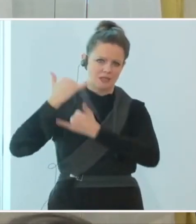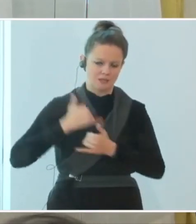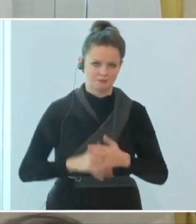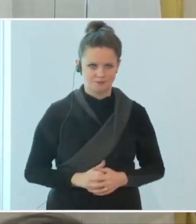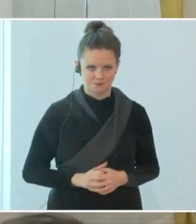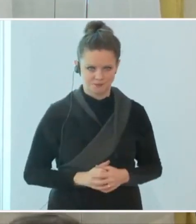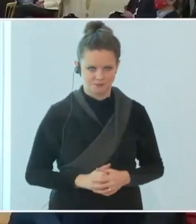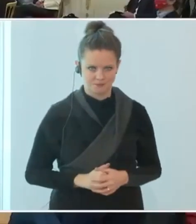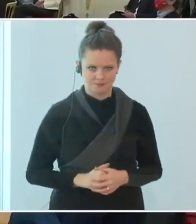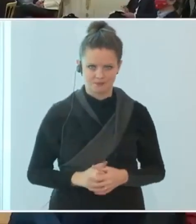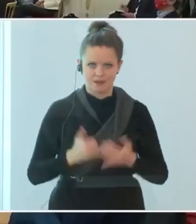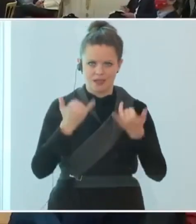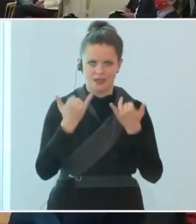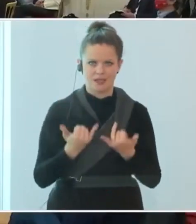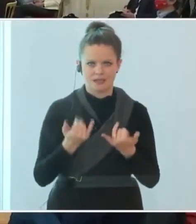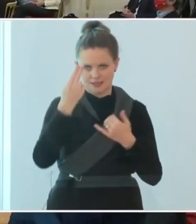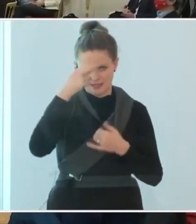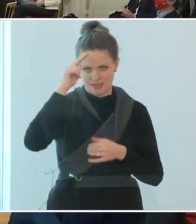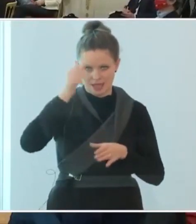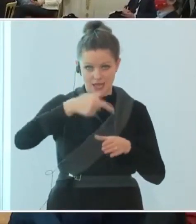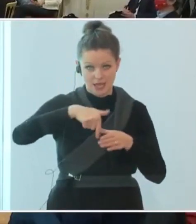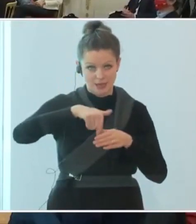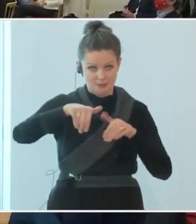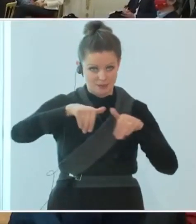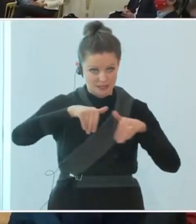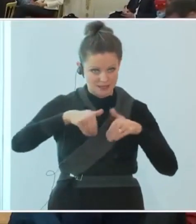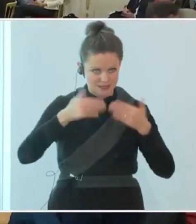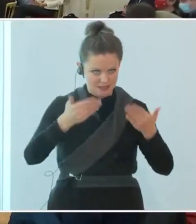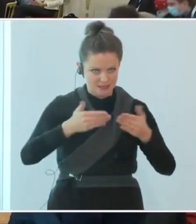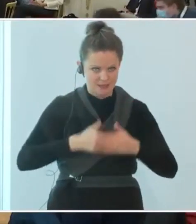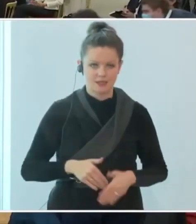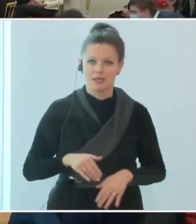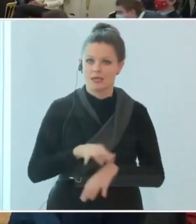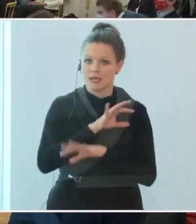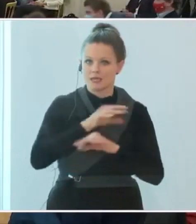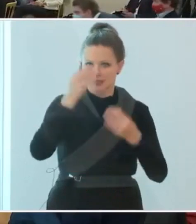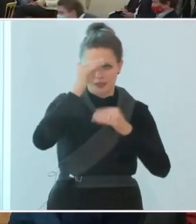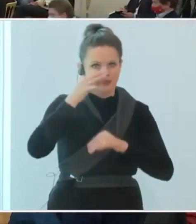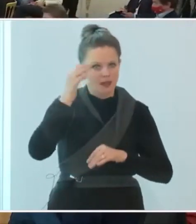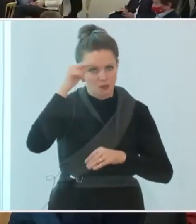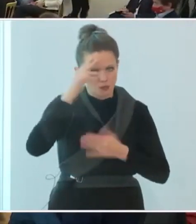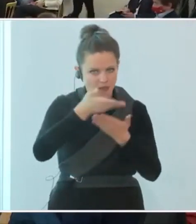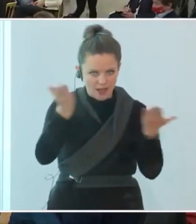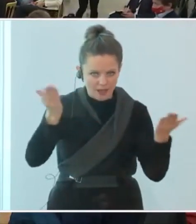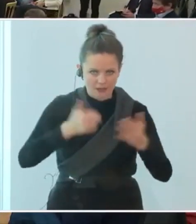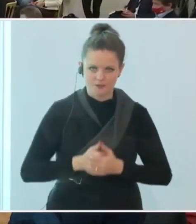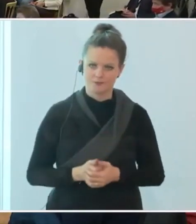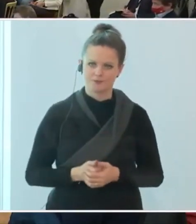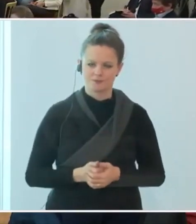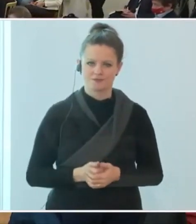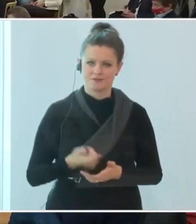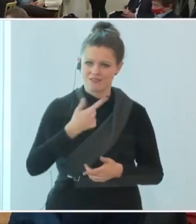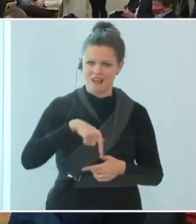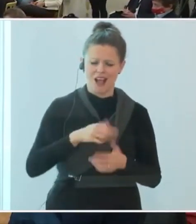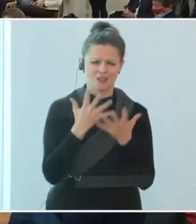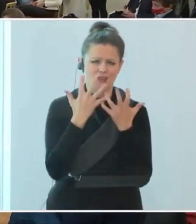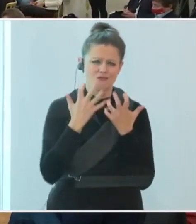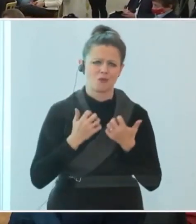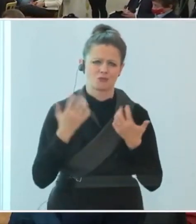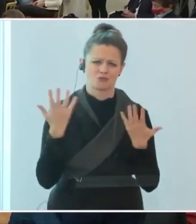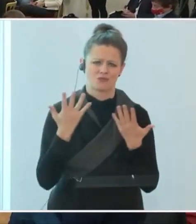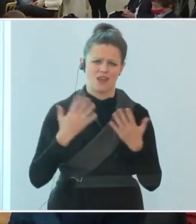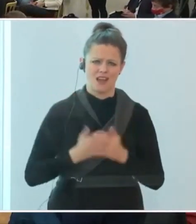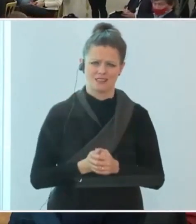Dank, Gesundheitsminister. Ich bitte den Herrn Innenminister. Ja, meine sehr geehrten Damen und Herren, wir alle sehnen uns danach, dass die